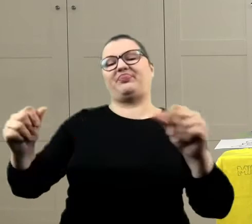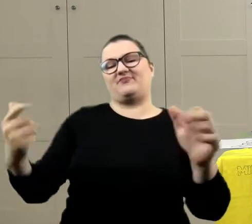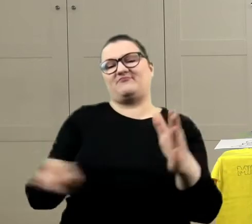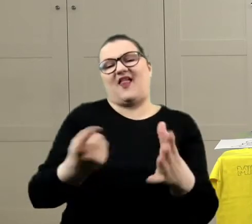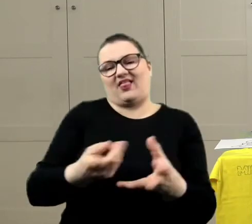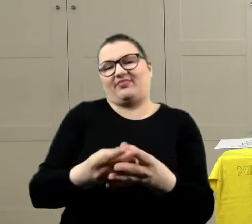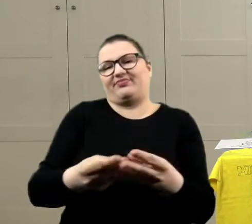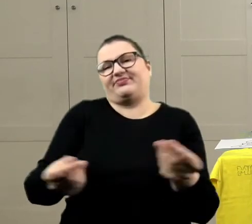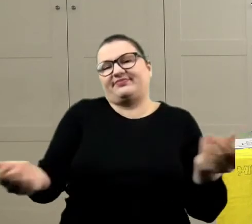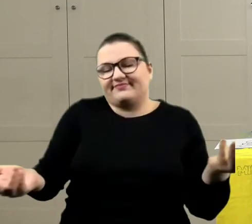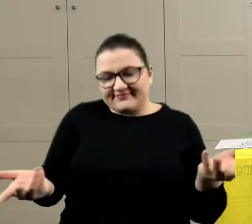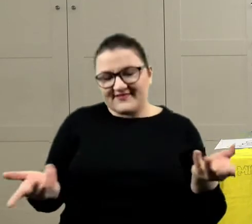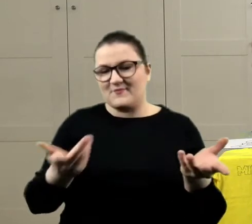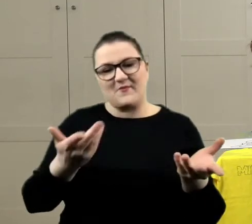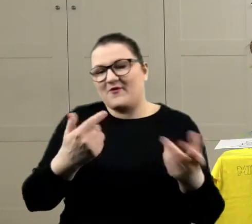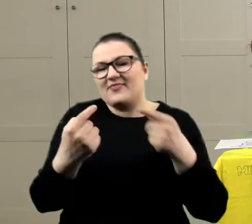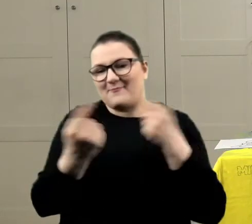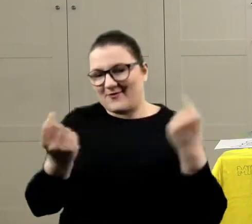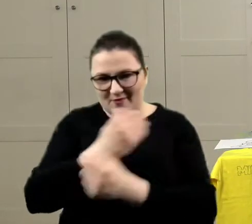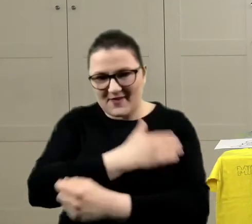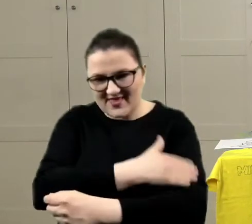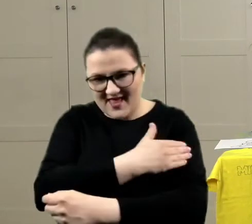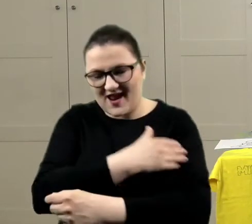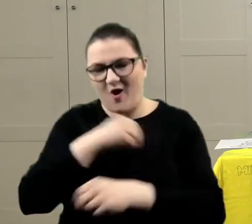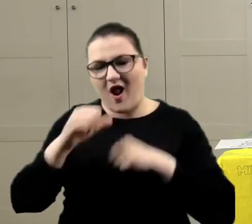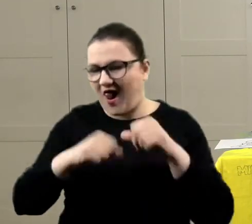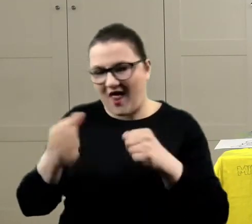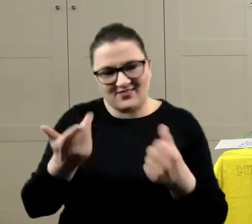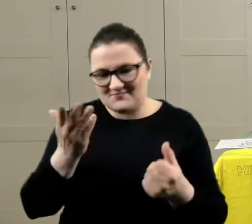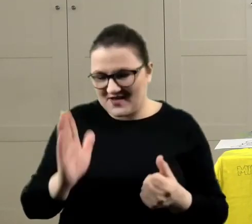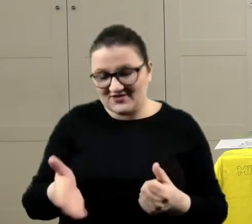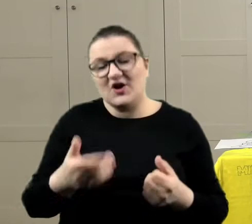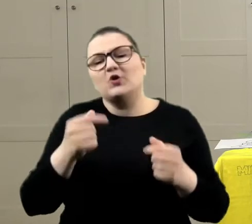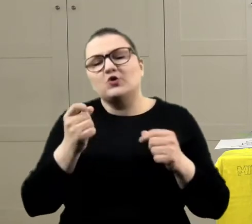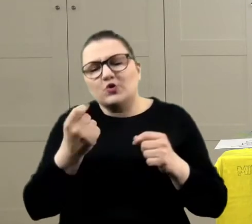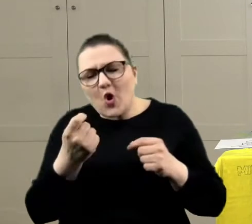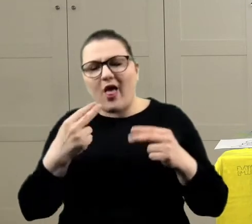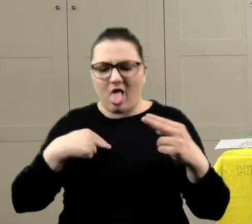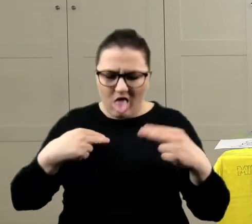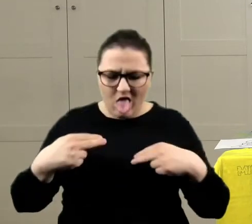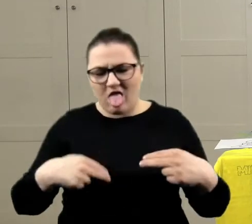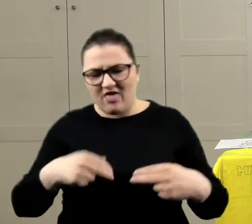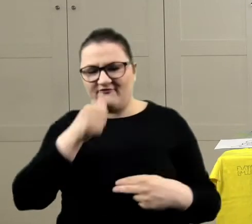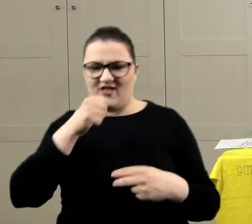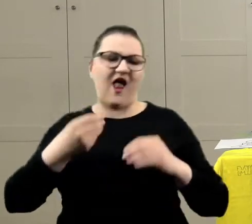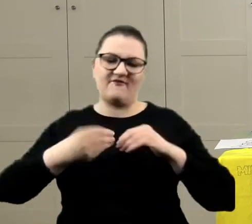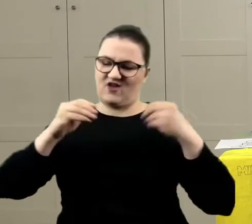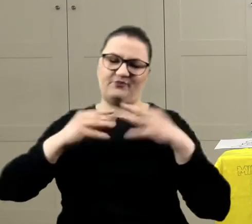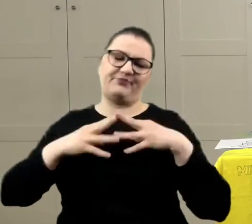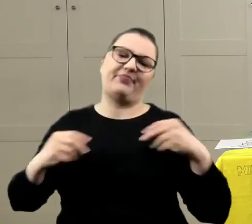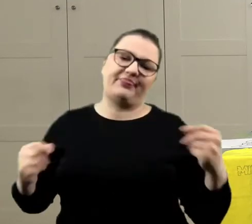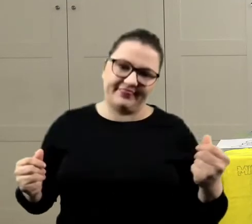nie jest farba przygotowana do tego. Trochę może by zostało jej, ale większość by się sprała.